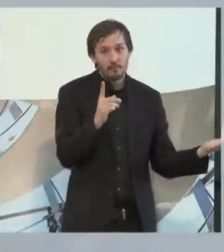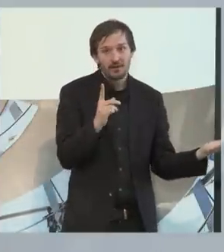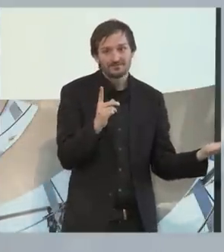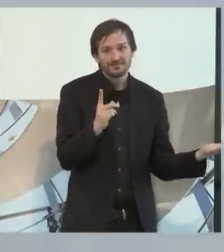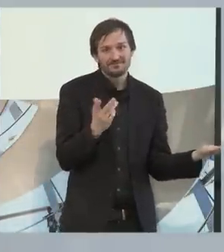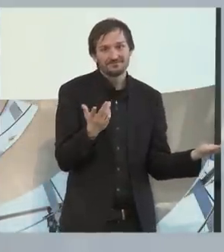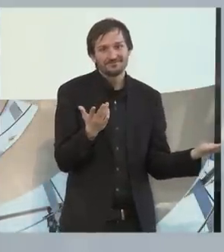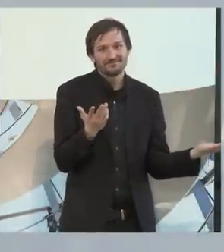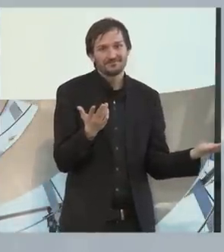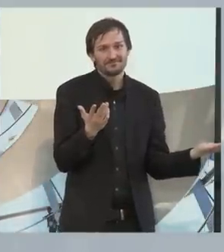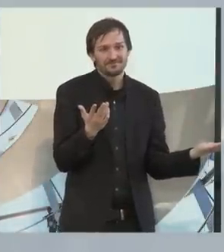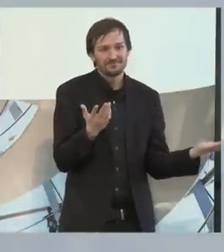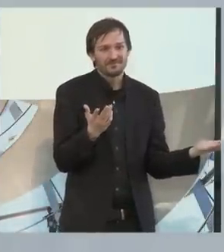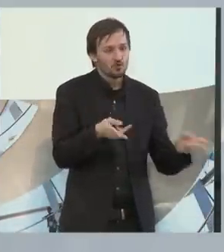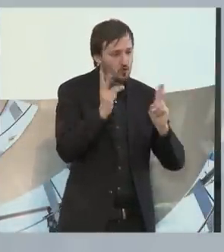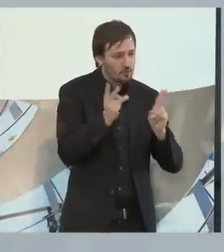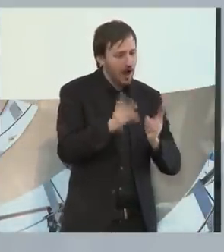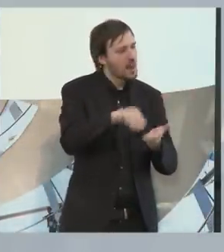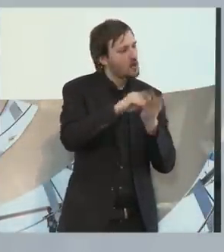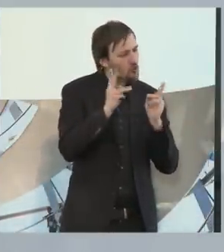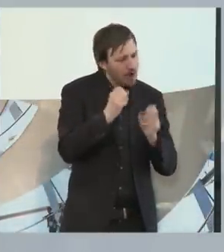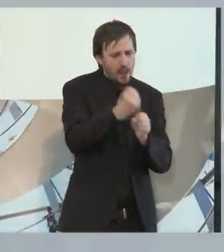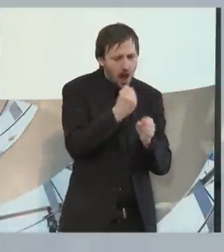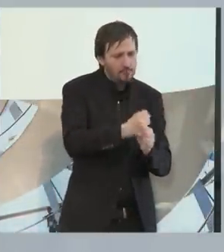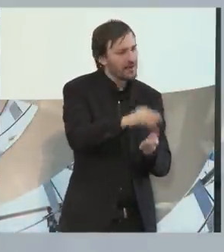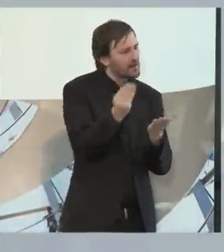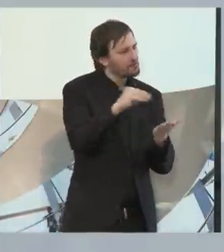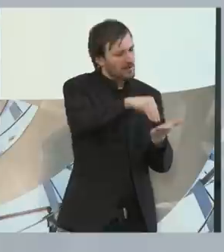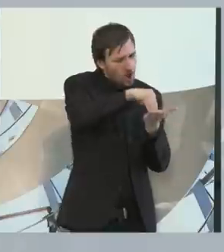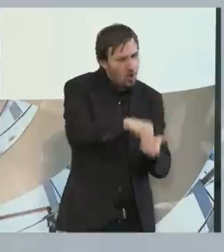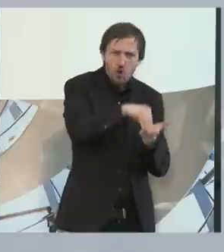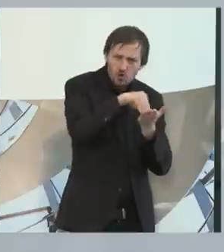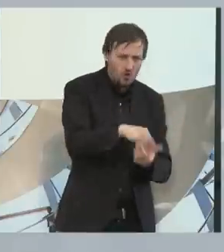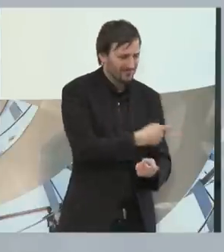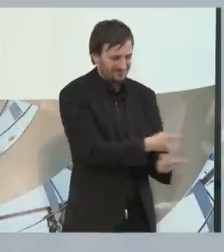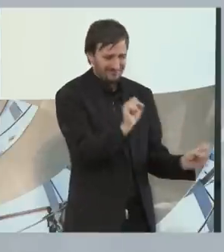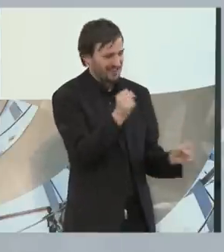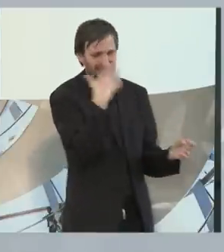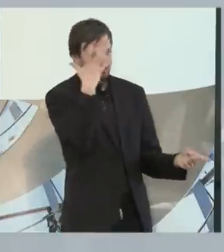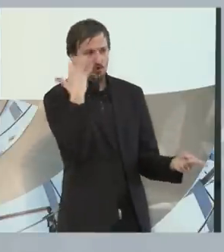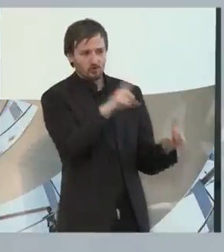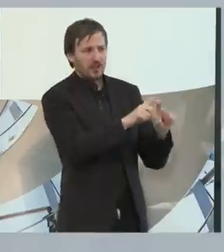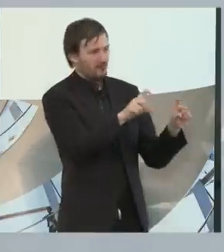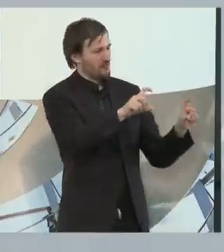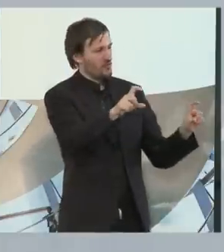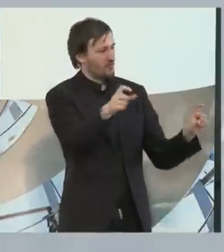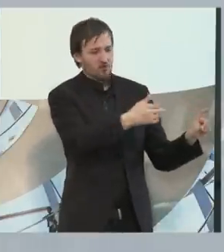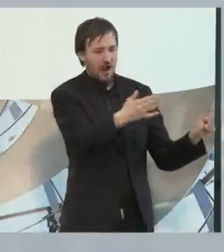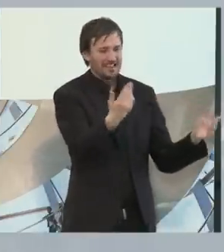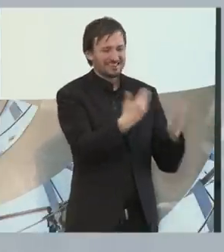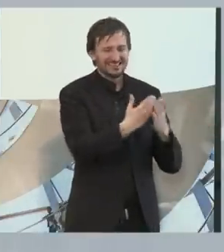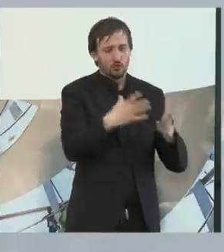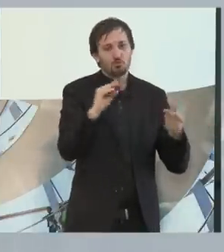keiner kann sich so richtig vorstellen bezahlte Arbeit. Und deswegen gibt es da wirklich ein dickes Problem. Ein ganz dickes Problem.